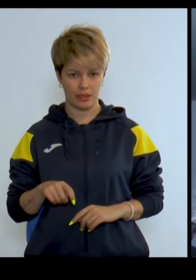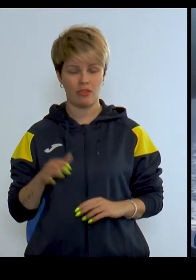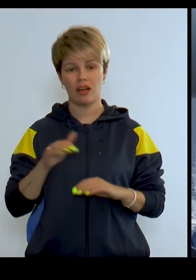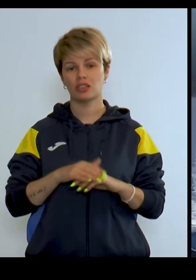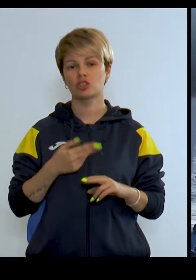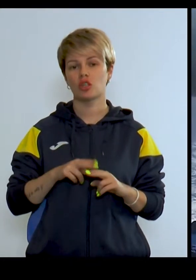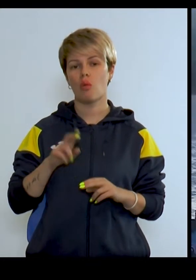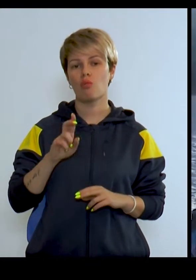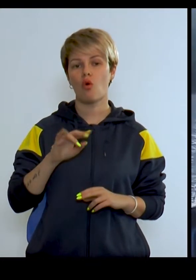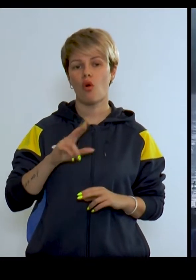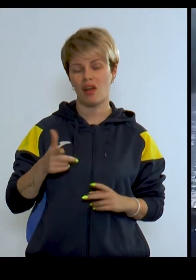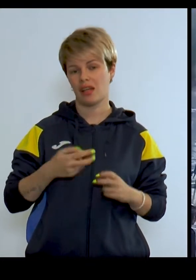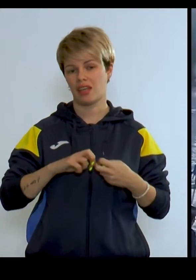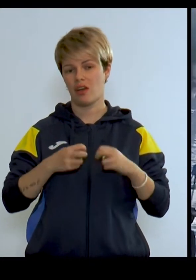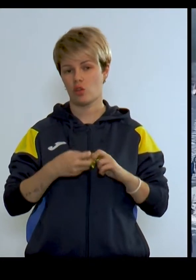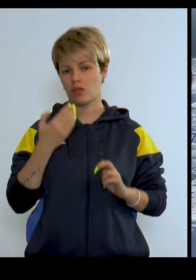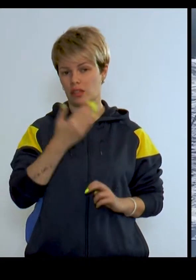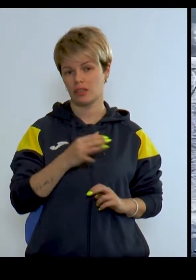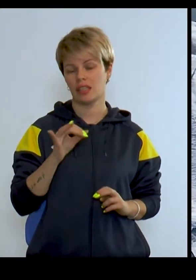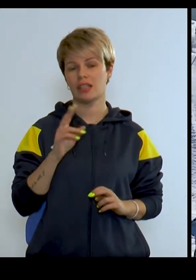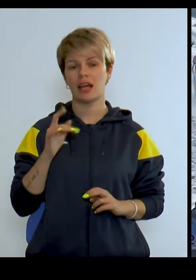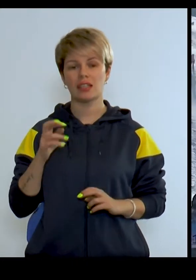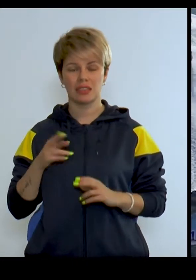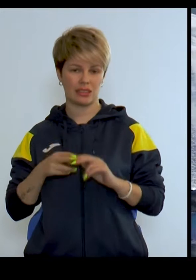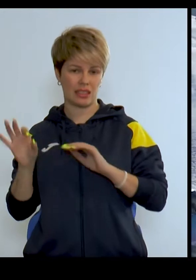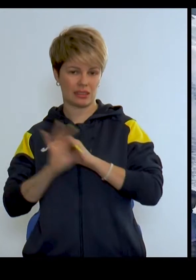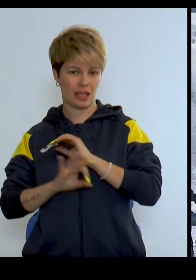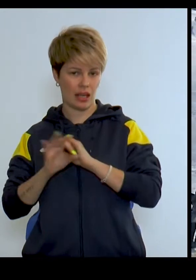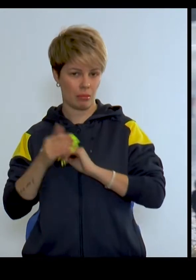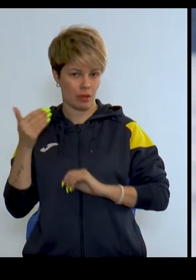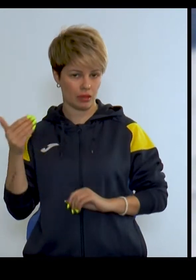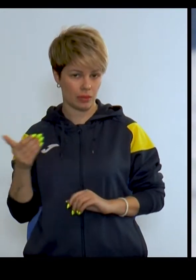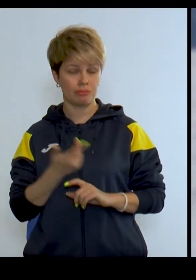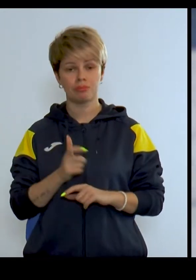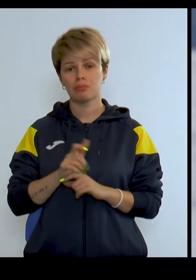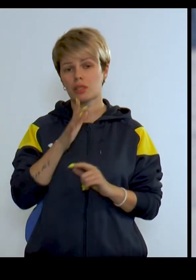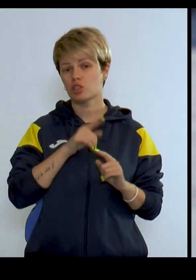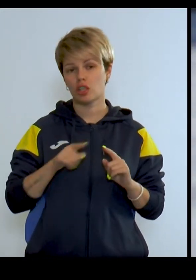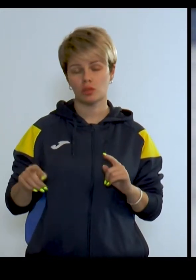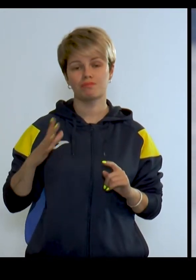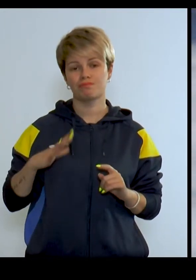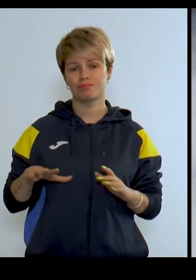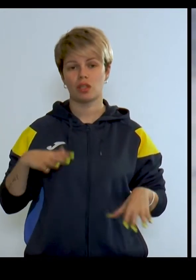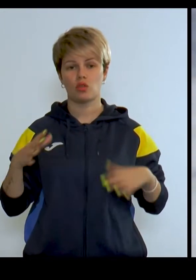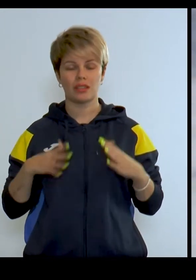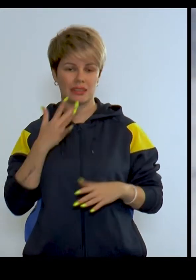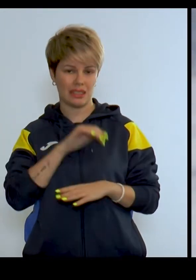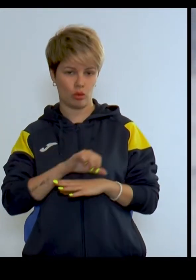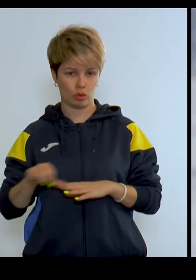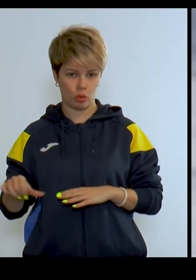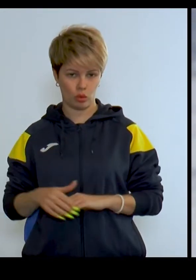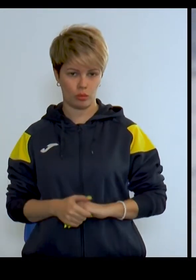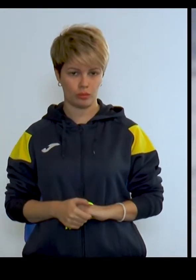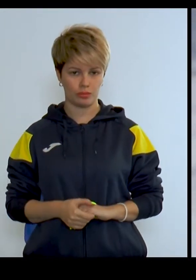Фактично це Буковель на Івано-Франківщині та Красія на Закарпатті Тому більшість часу довелося тренуватися